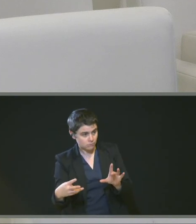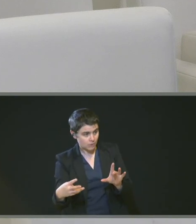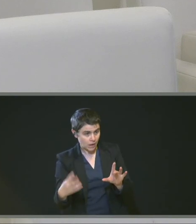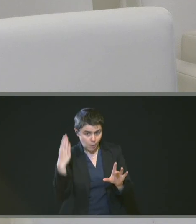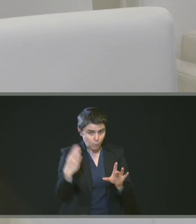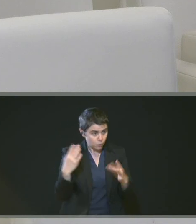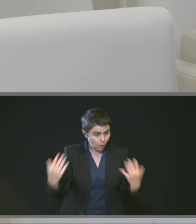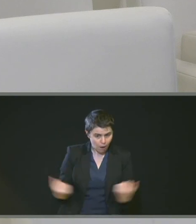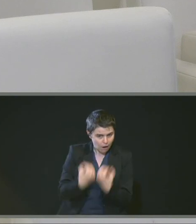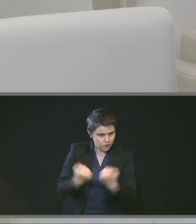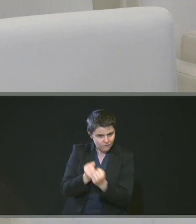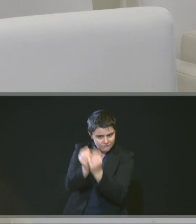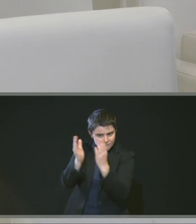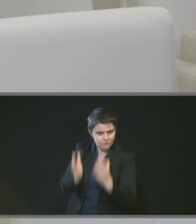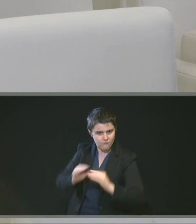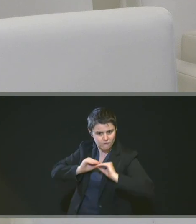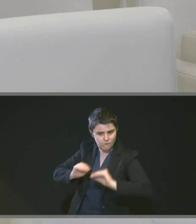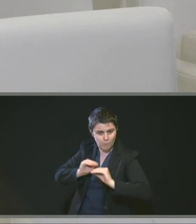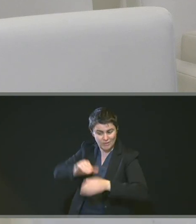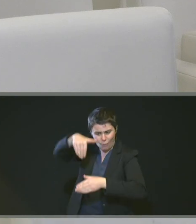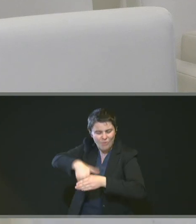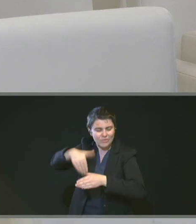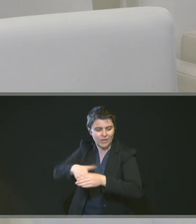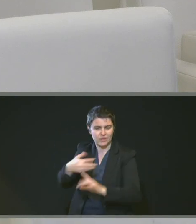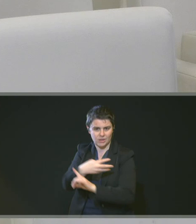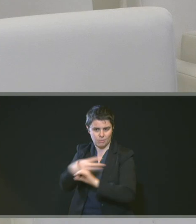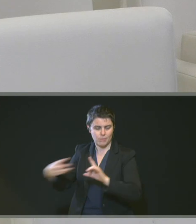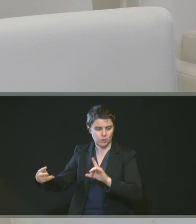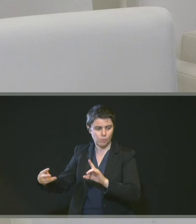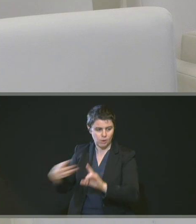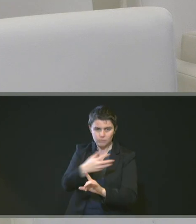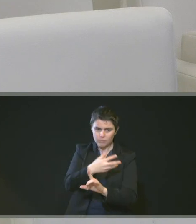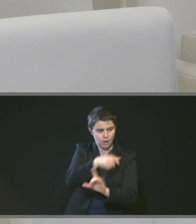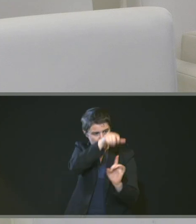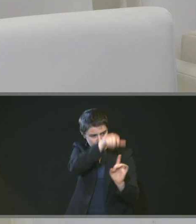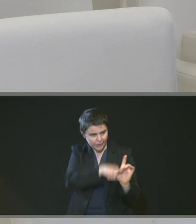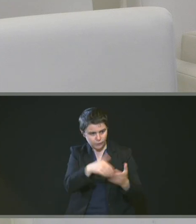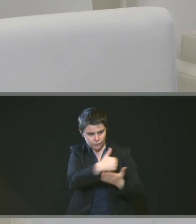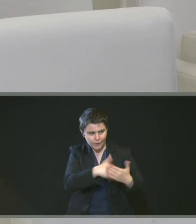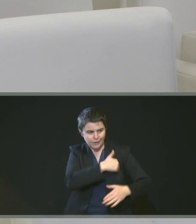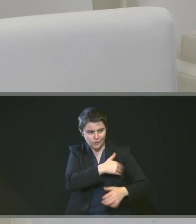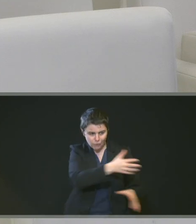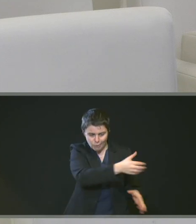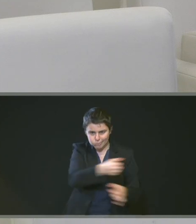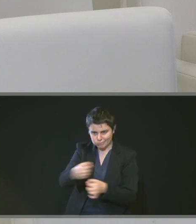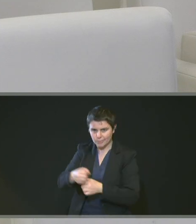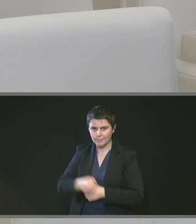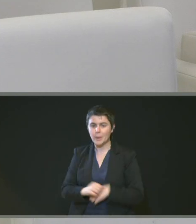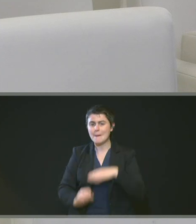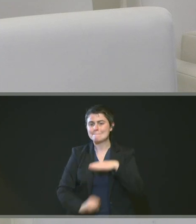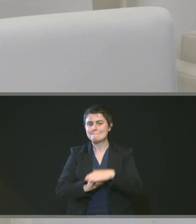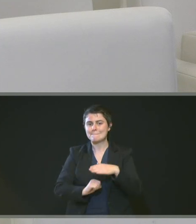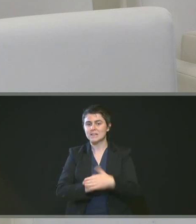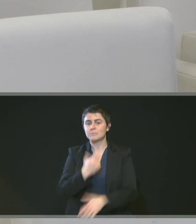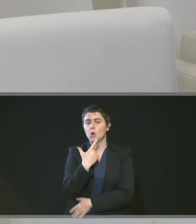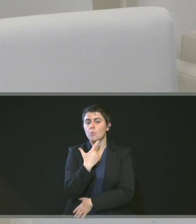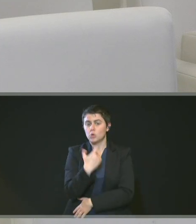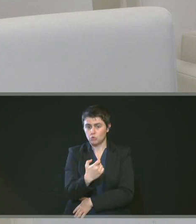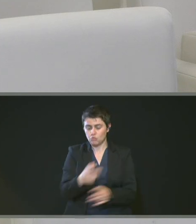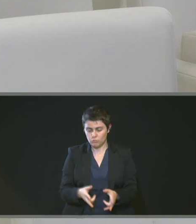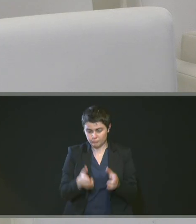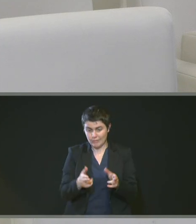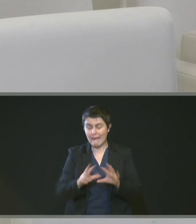des actions de formation interne du personnel de l'établissement à raison d'un minimum de 2 jours et d'un maximum de 7 jours par an